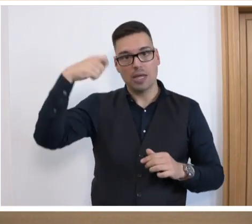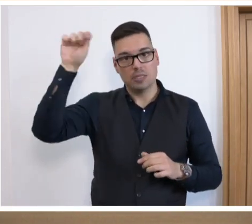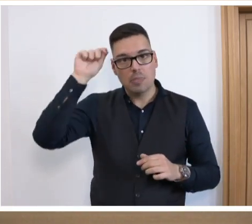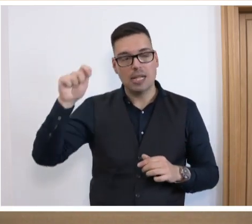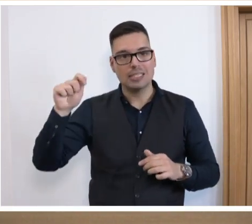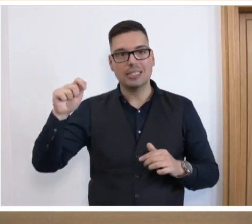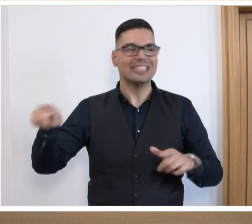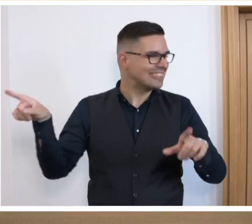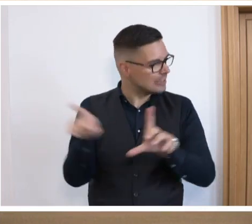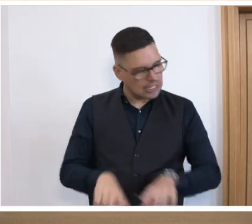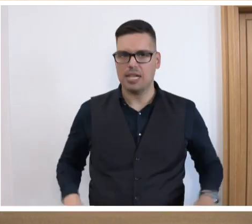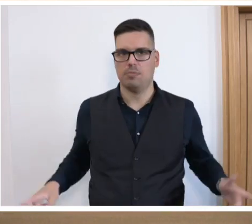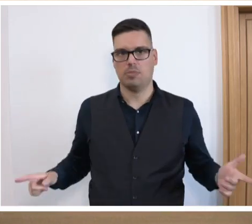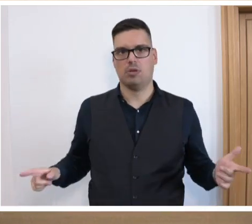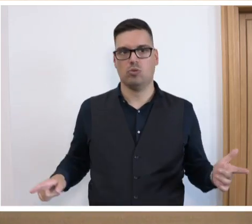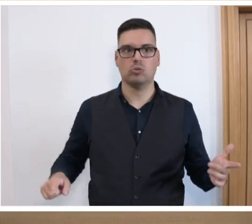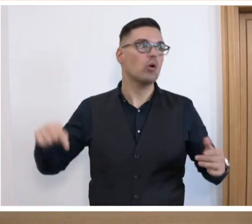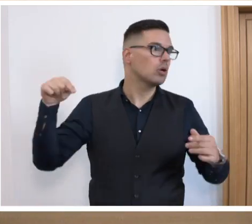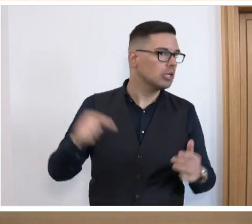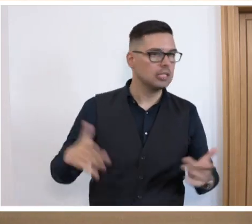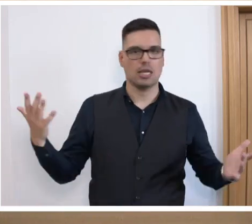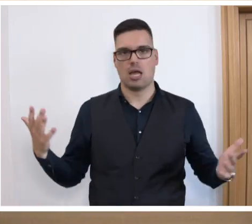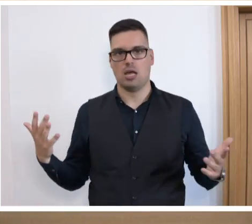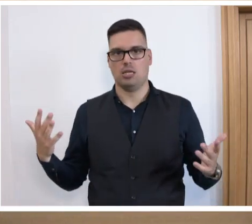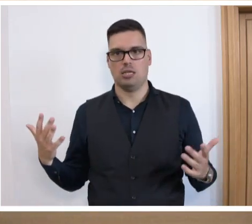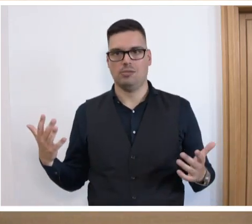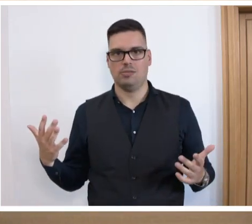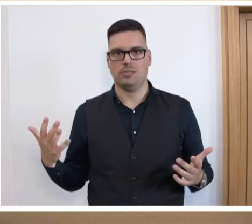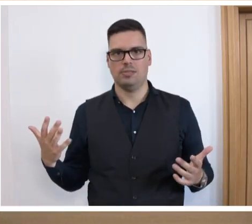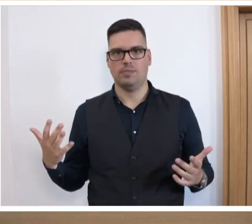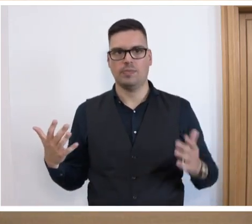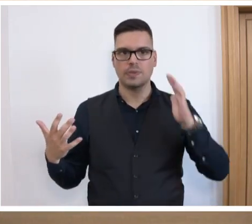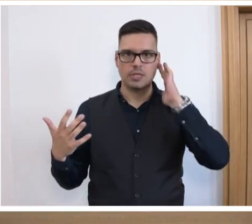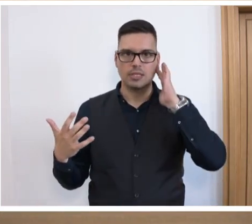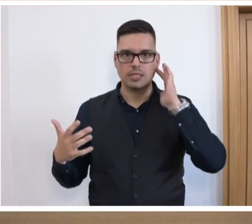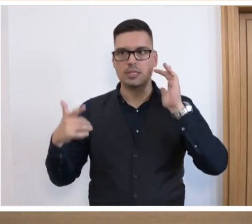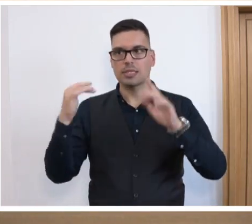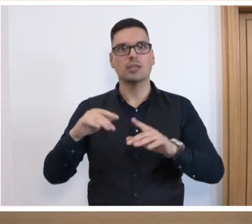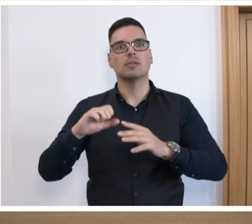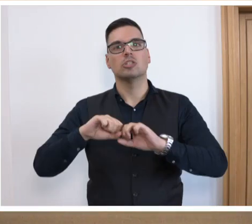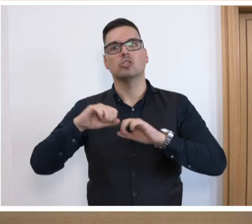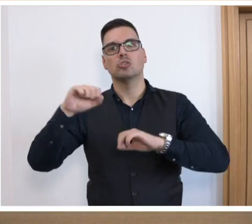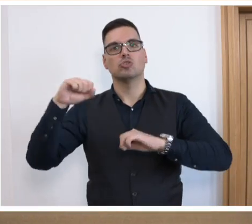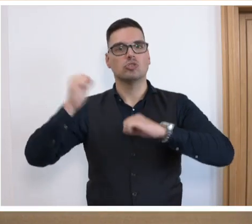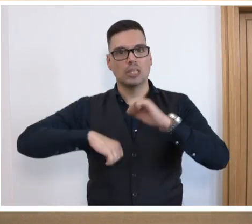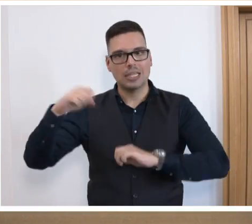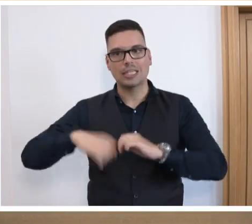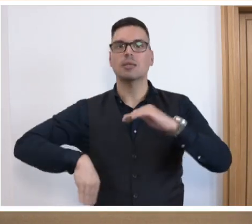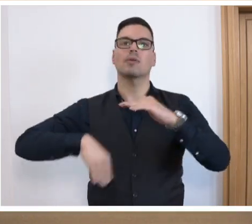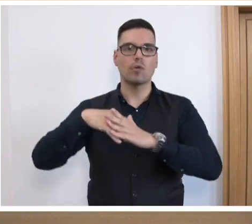mitgemacht. Und das wäre auch hier ein Weg gewesen, um keine zusätzliche Stelle zu schaffen. Dann hätte der Strategiebevollmächtigte,